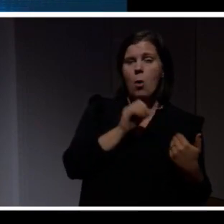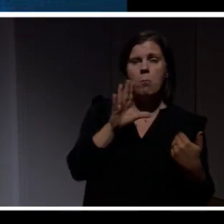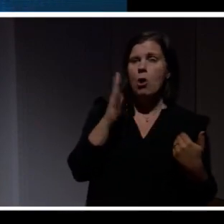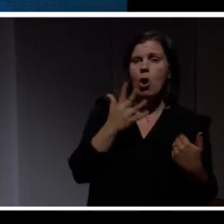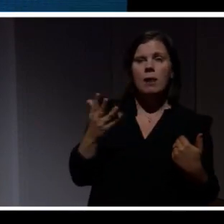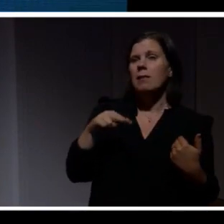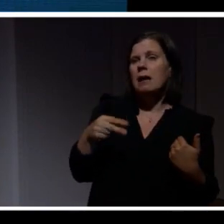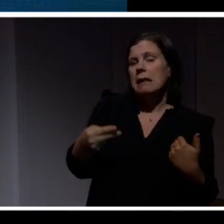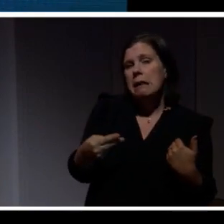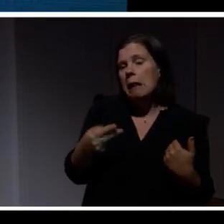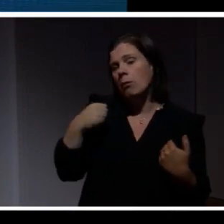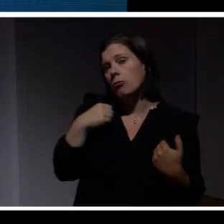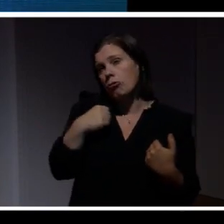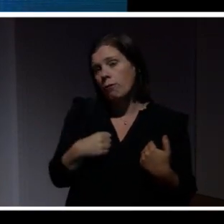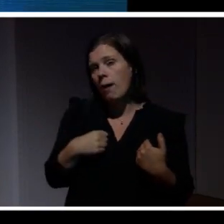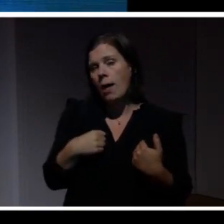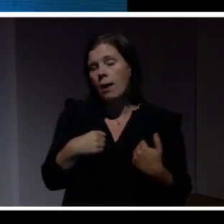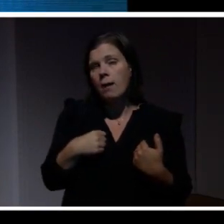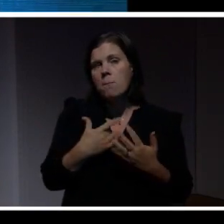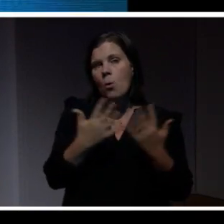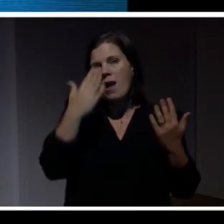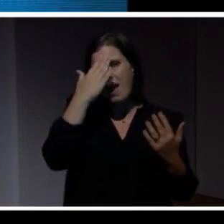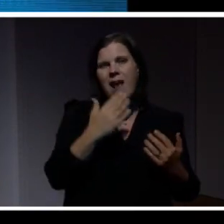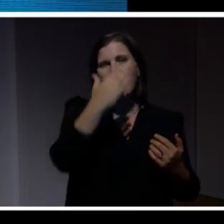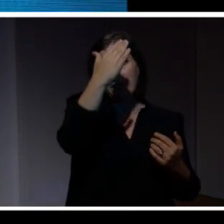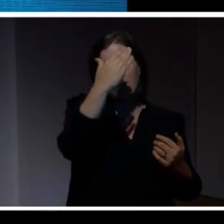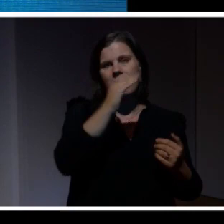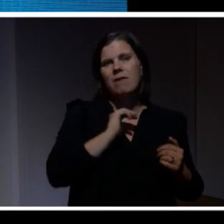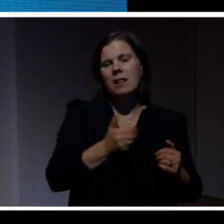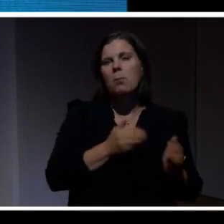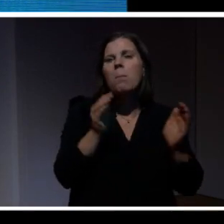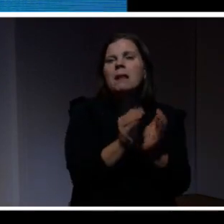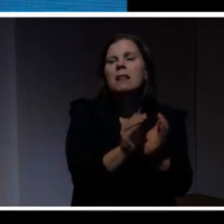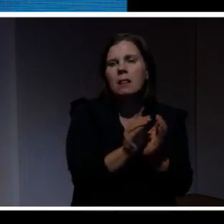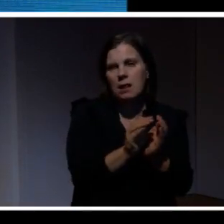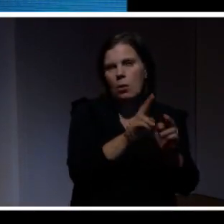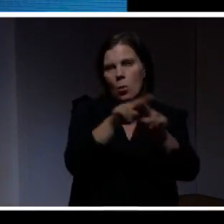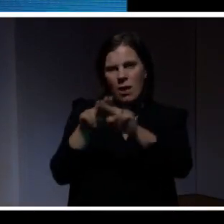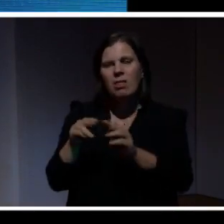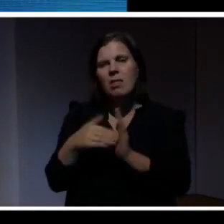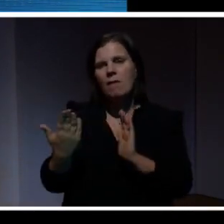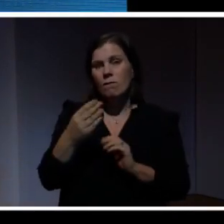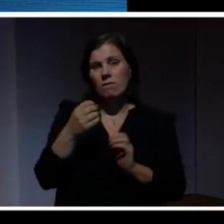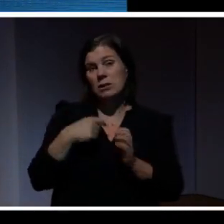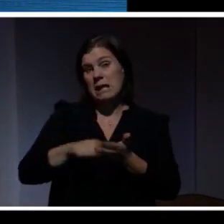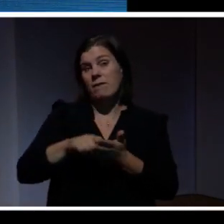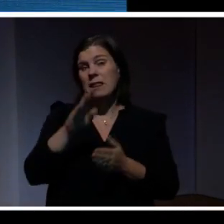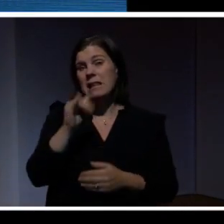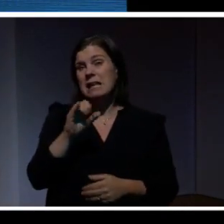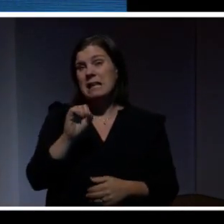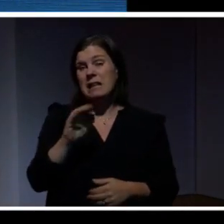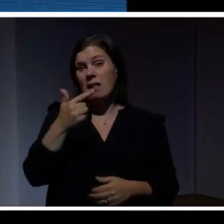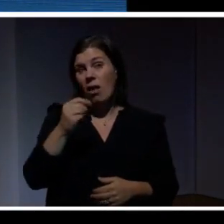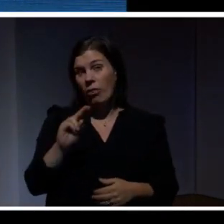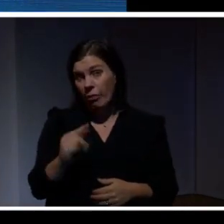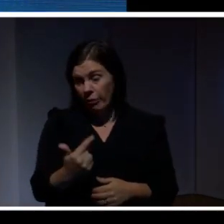behärskar tekniken. Och tyvärr är många av dem äldre kvinnor på mindre orter. Så därav digitant. Jag träffar ju många av de